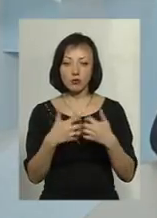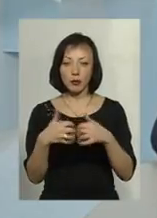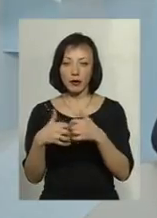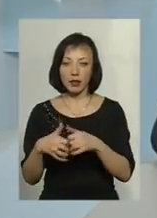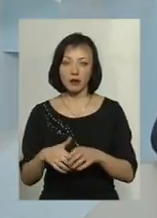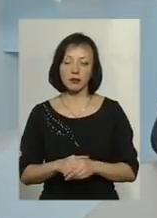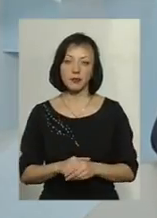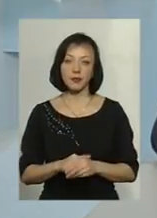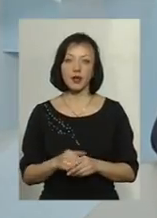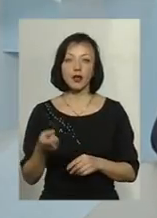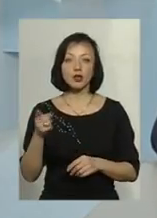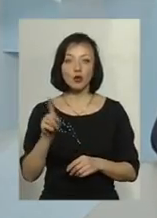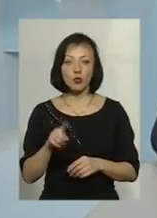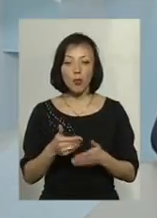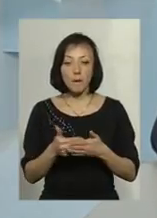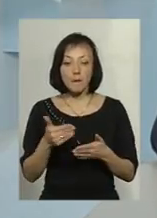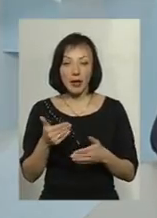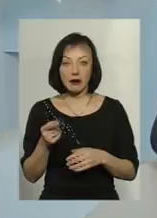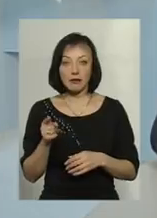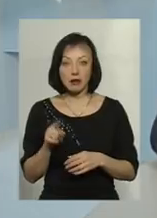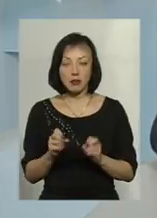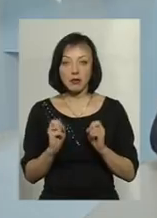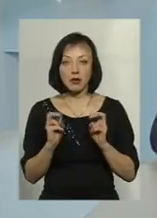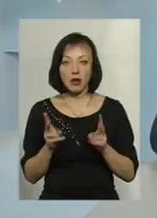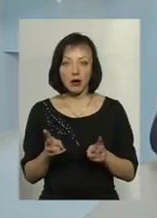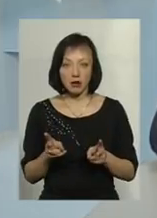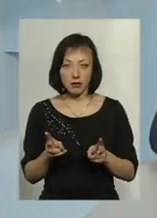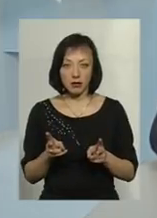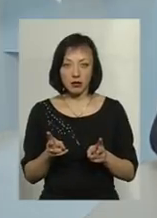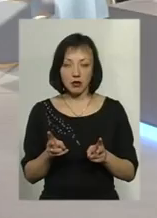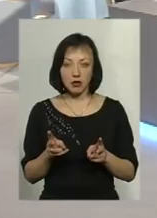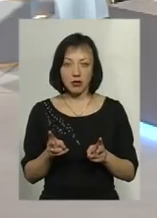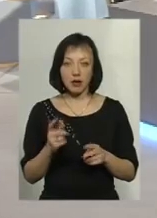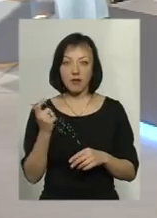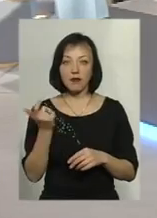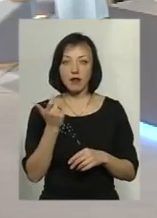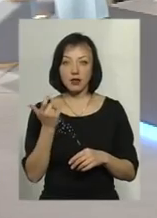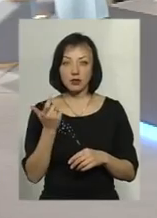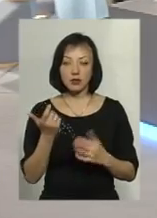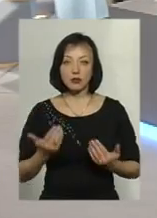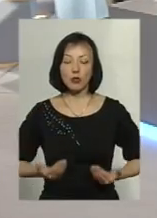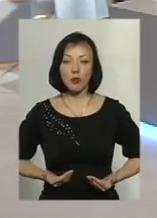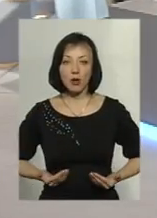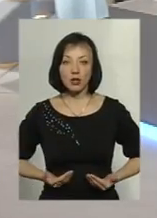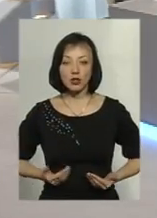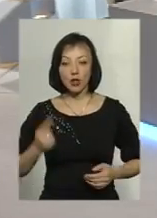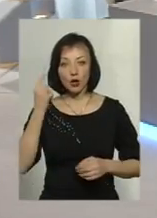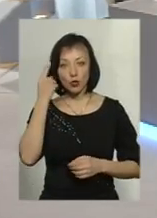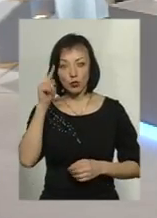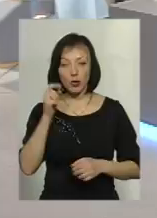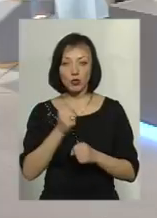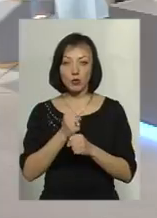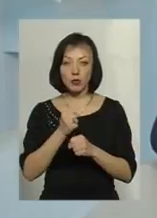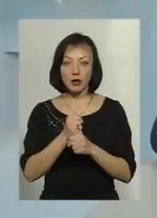Тому перед тим, як власники помешкань задумують якись